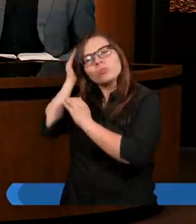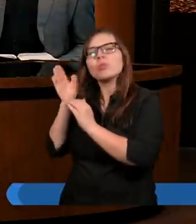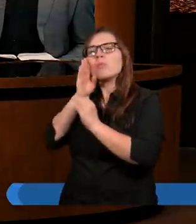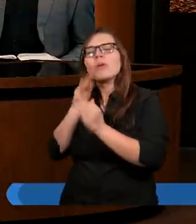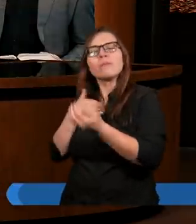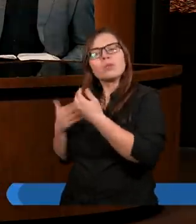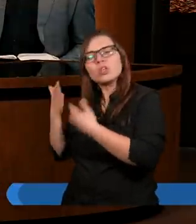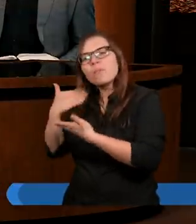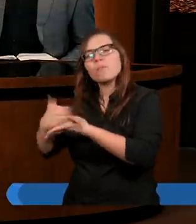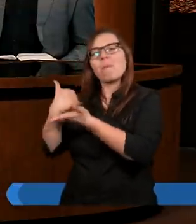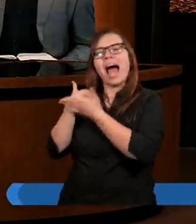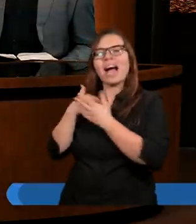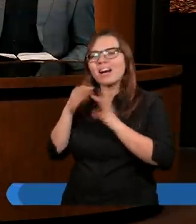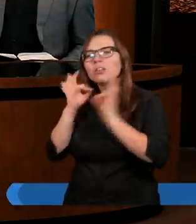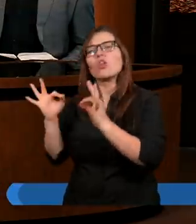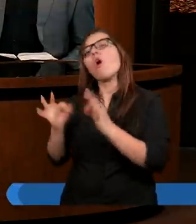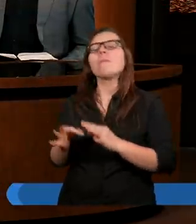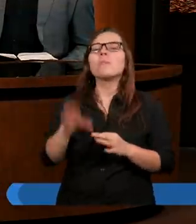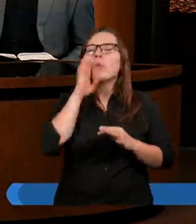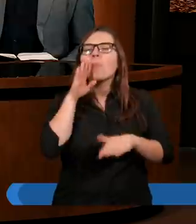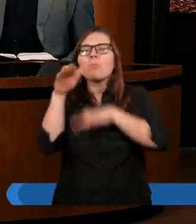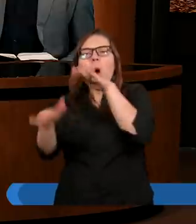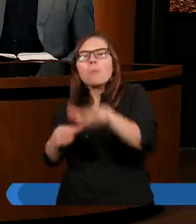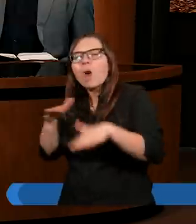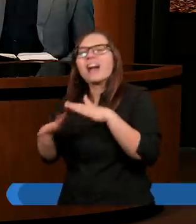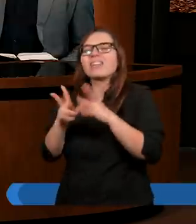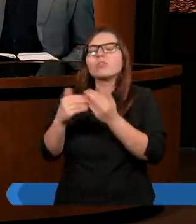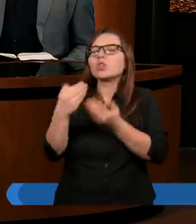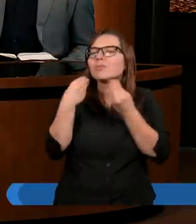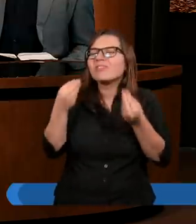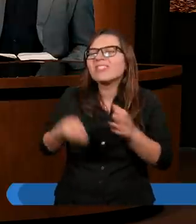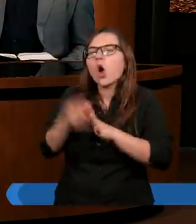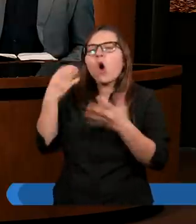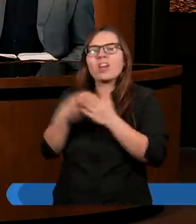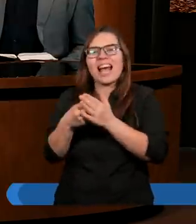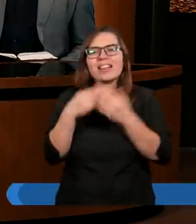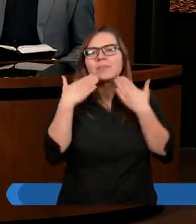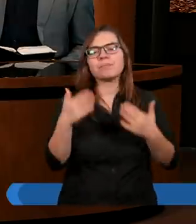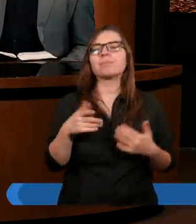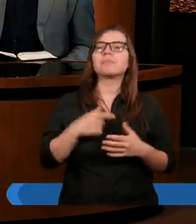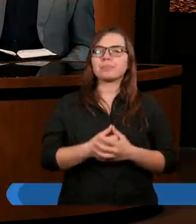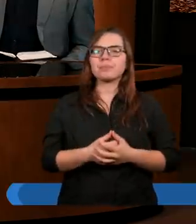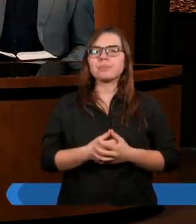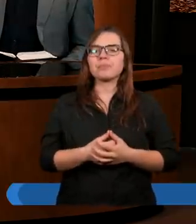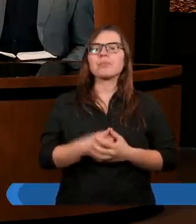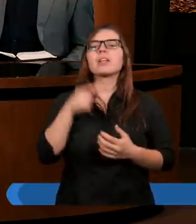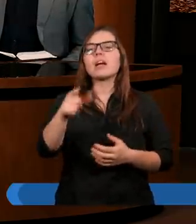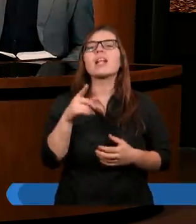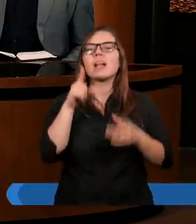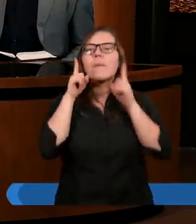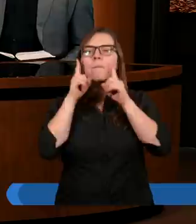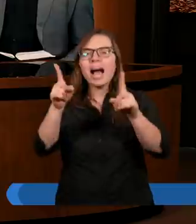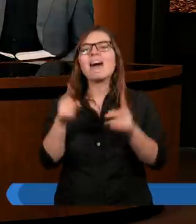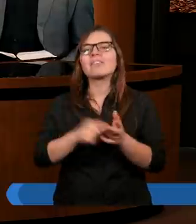pobłażliwość tak bardzo dużo go kosztowała. Dziękuję. Proszę, Krystia. I cała